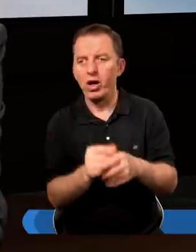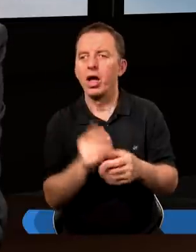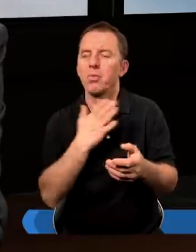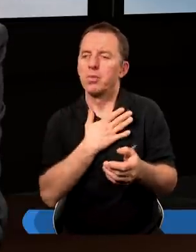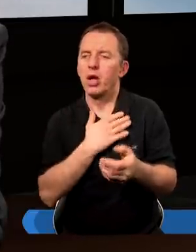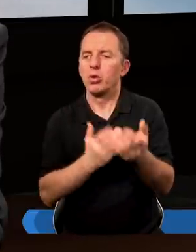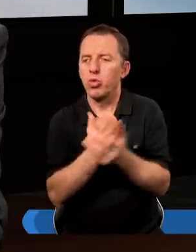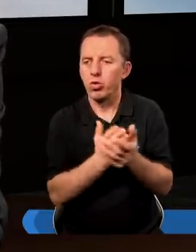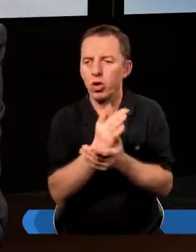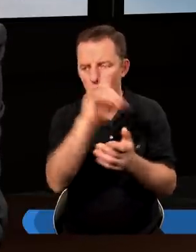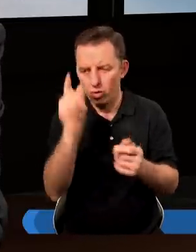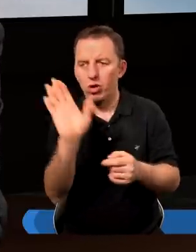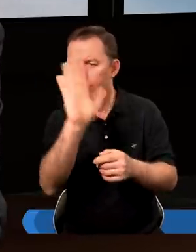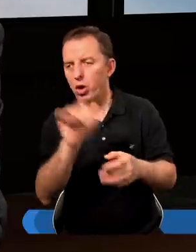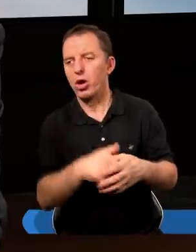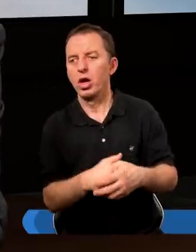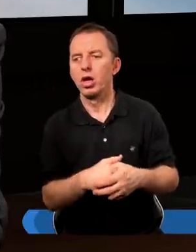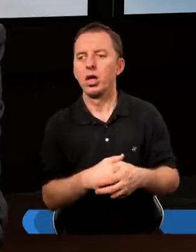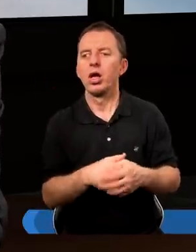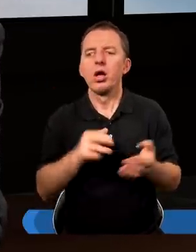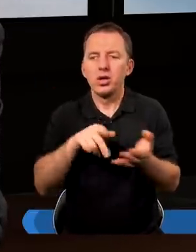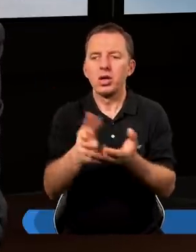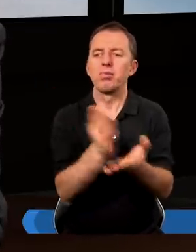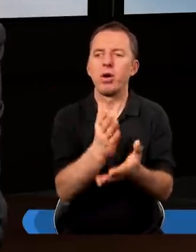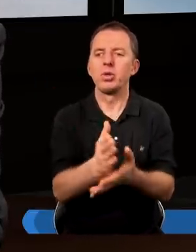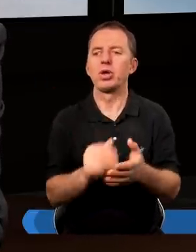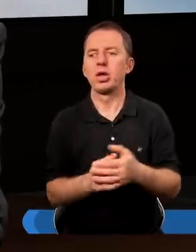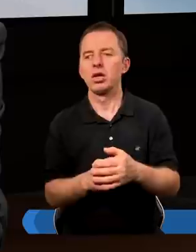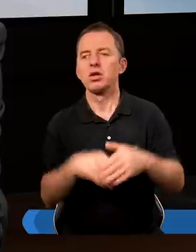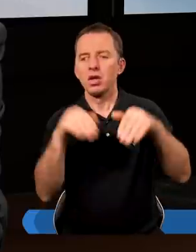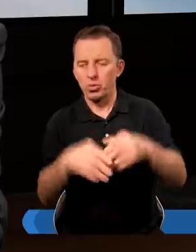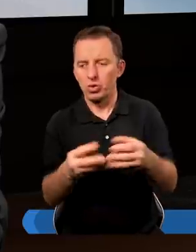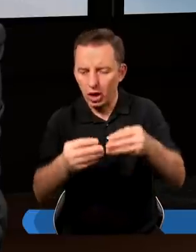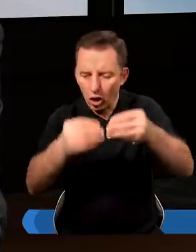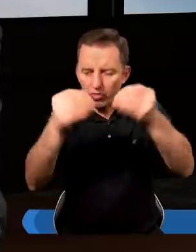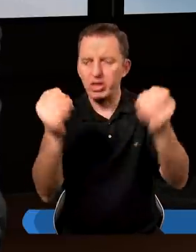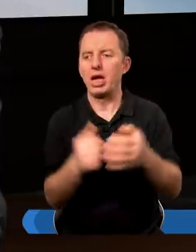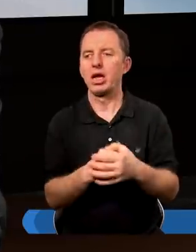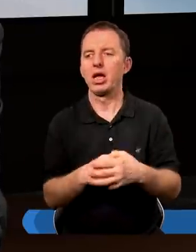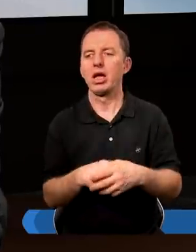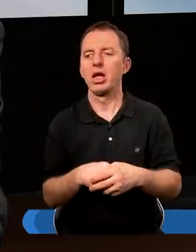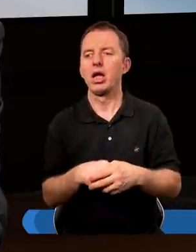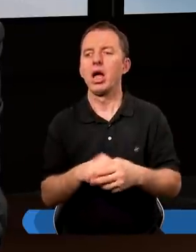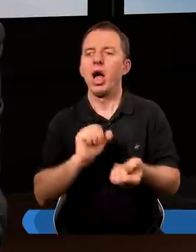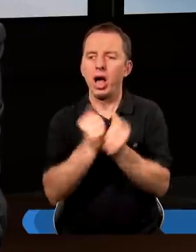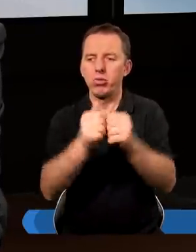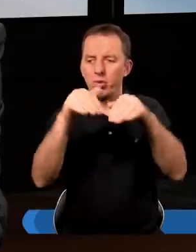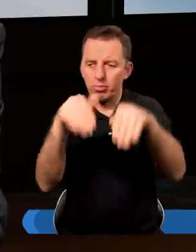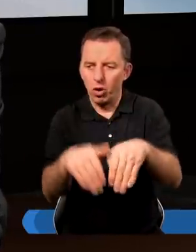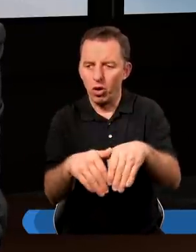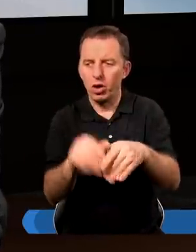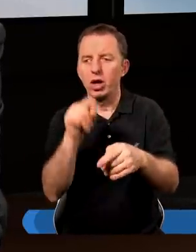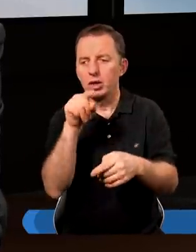poprzez moją wiedzę będę służył ludziom i Bogu, by nieść im pomoc, pomóc im się rozwijać, prawda? Albo